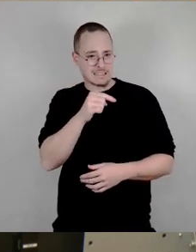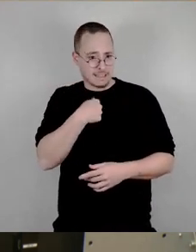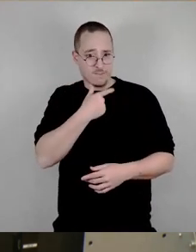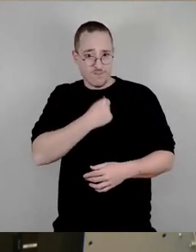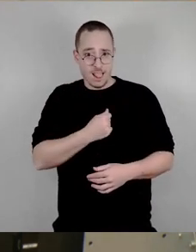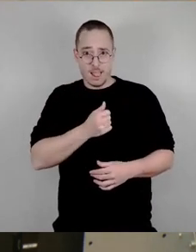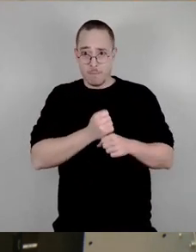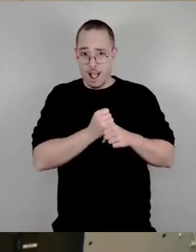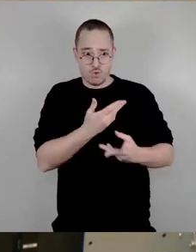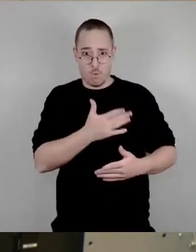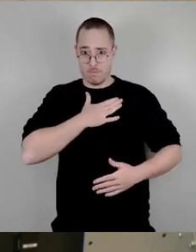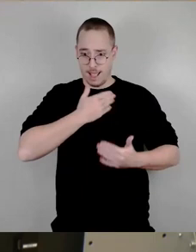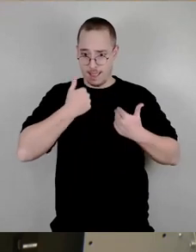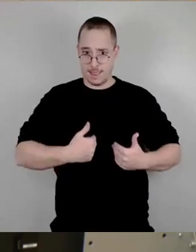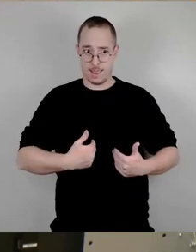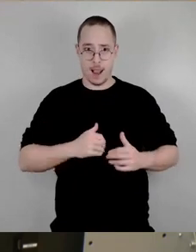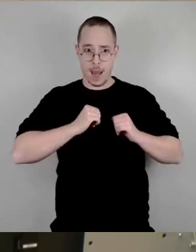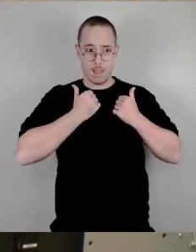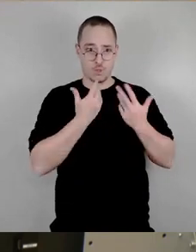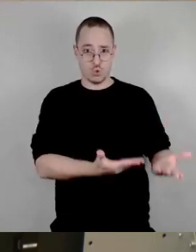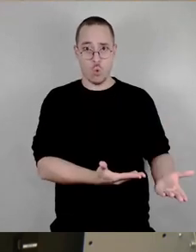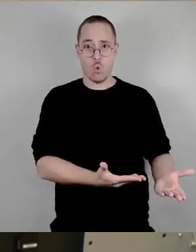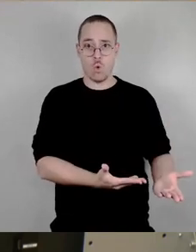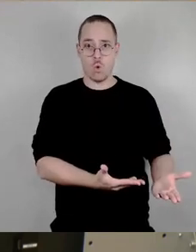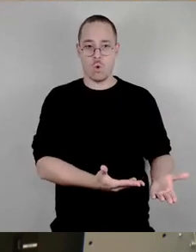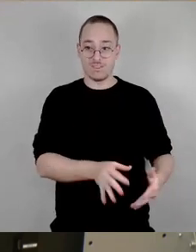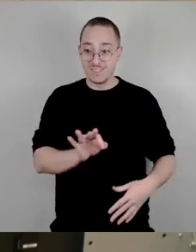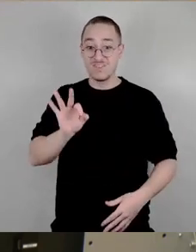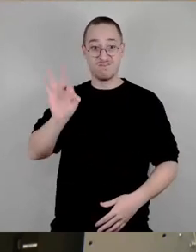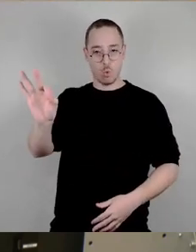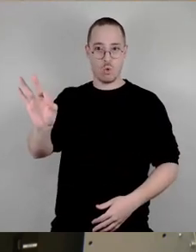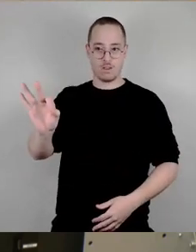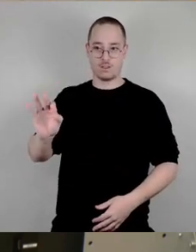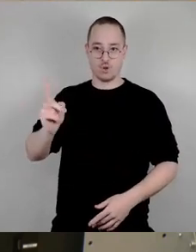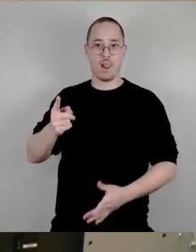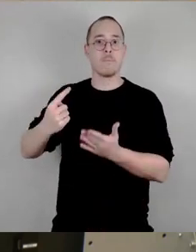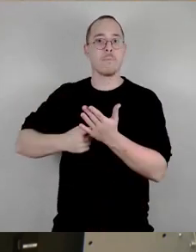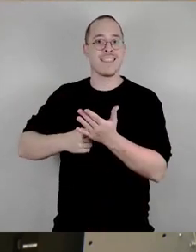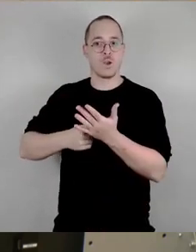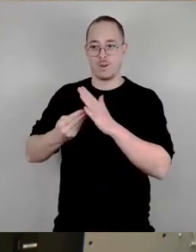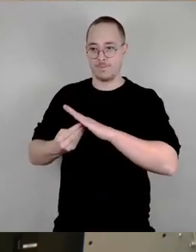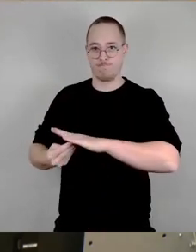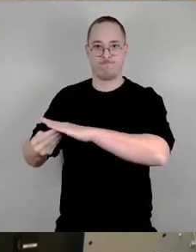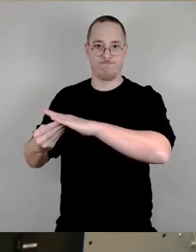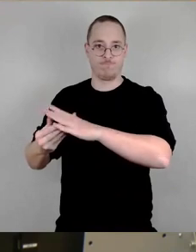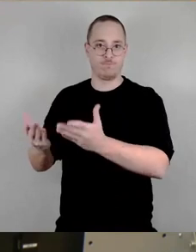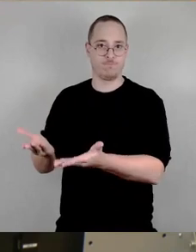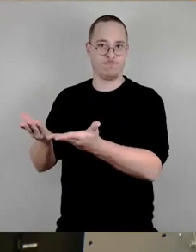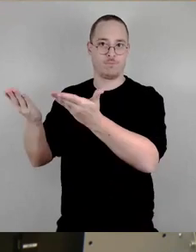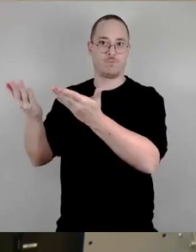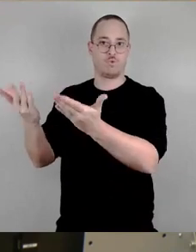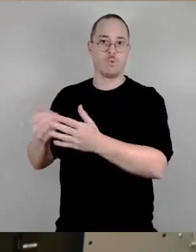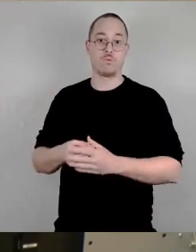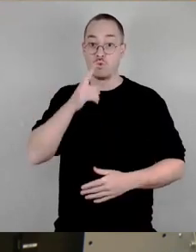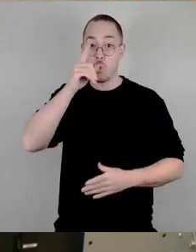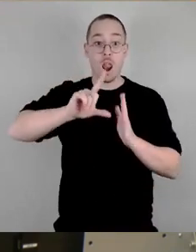für diese Menschen die Bedingung so gut wie möglich zu machen Und das gilt nicht nur im Leistungssport, das gilt eben auch bei Hochleistungsmusik